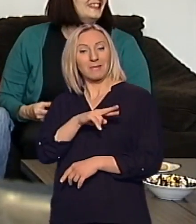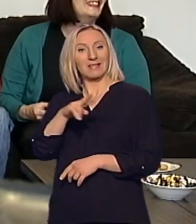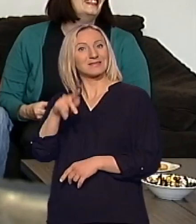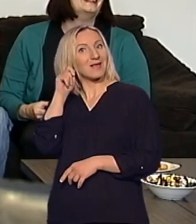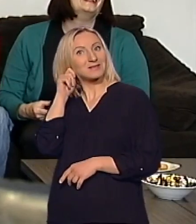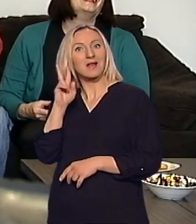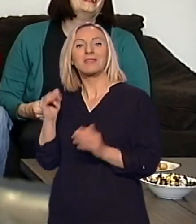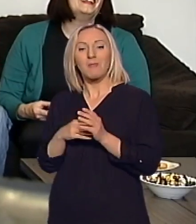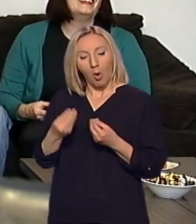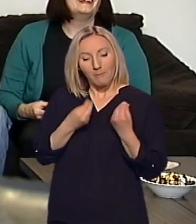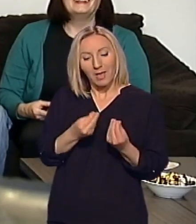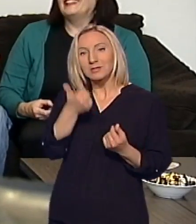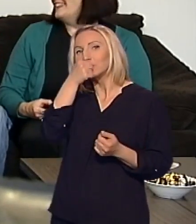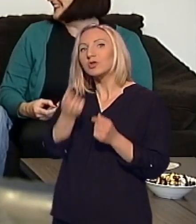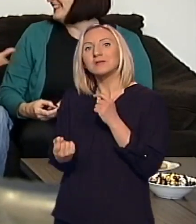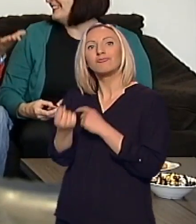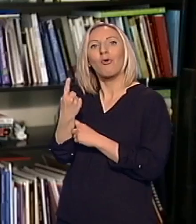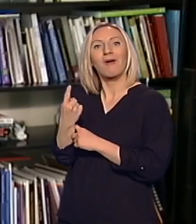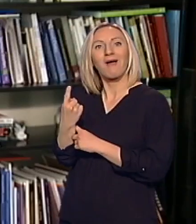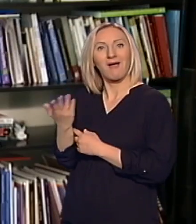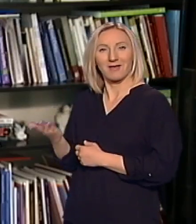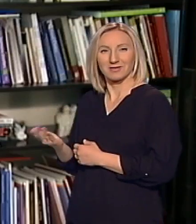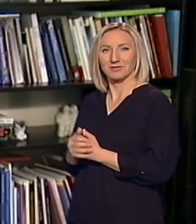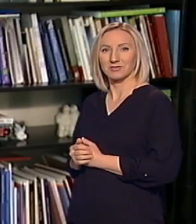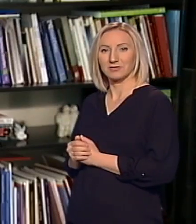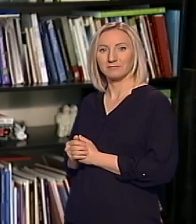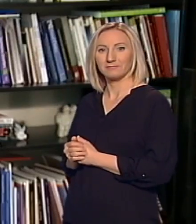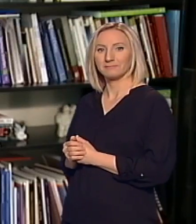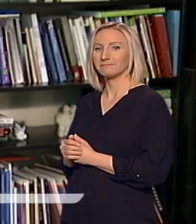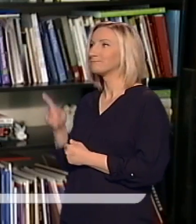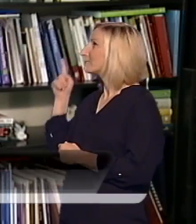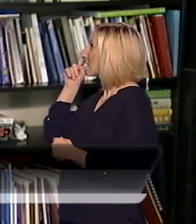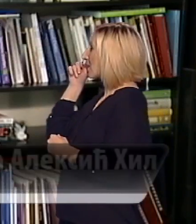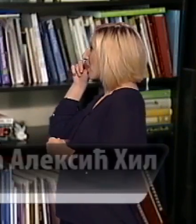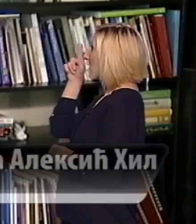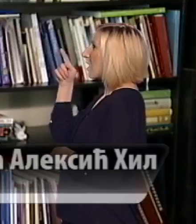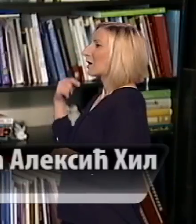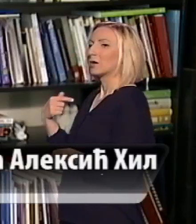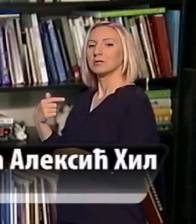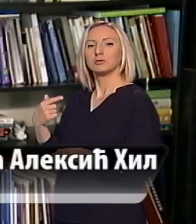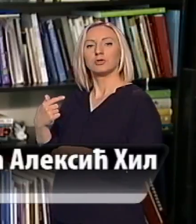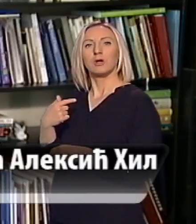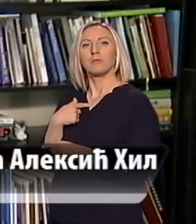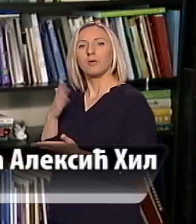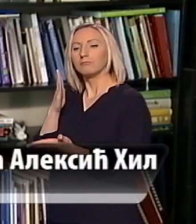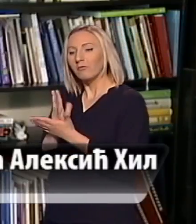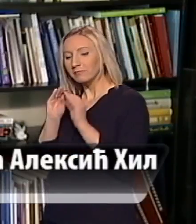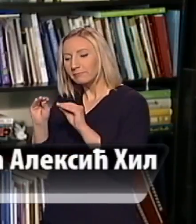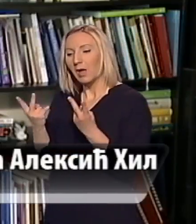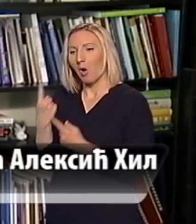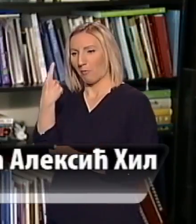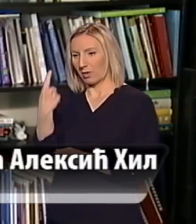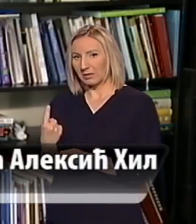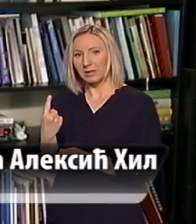objasniti šta se to zapravo dešava. Mi njih observiramo kao pojedince koji zajedno učestvuju,